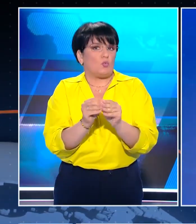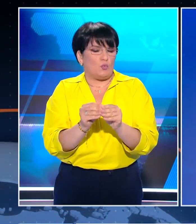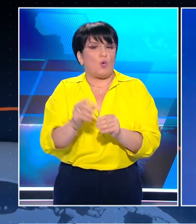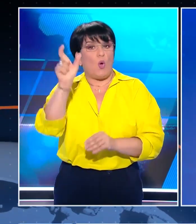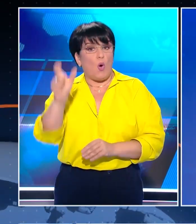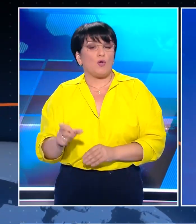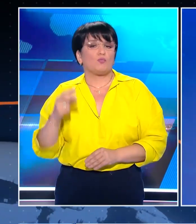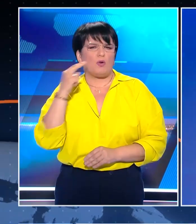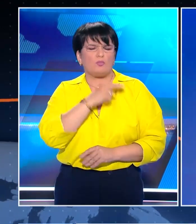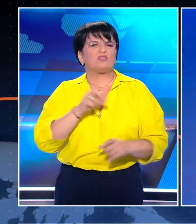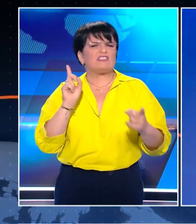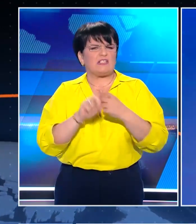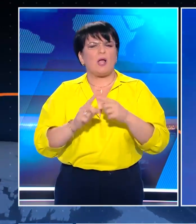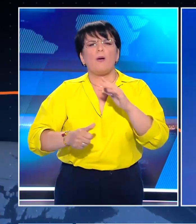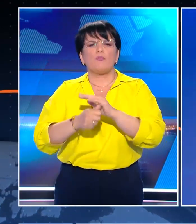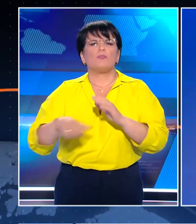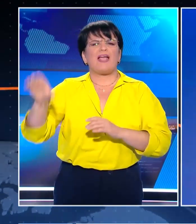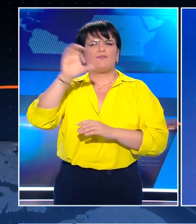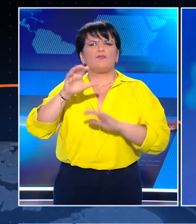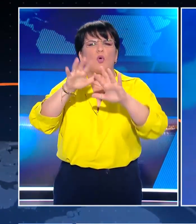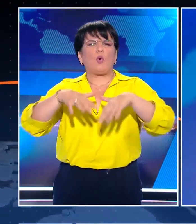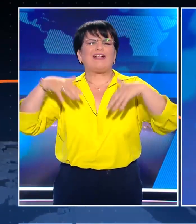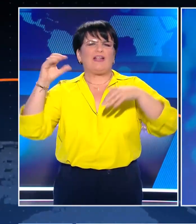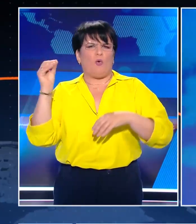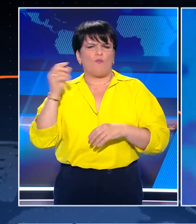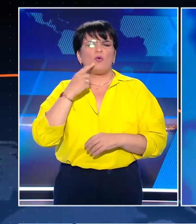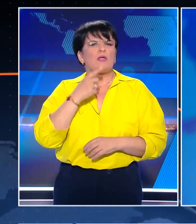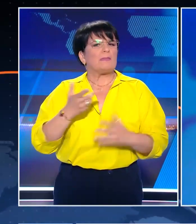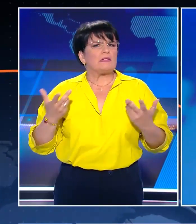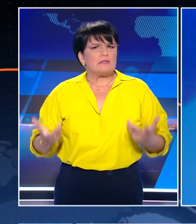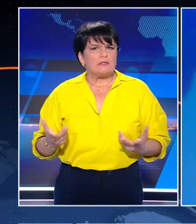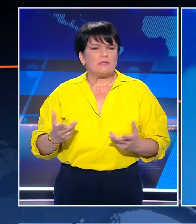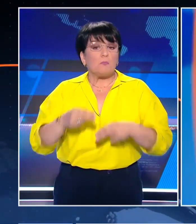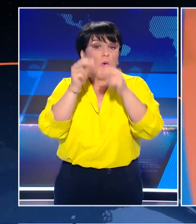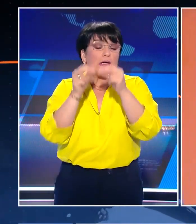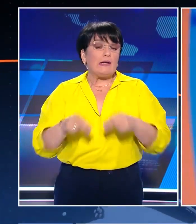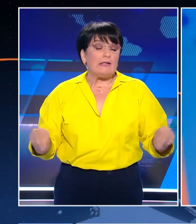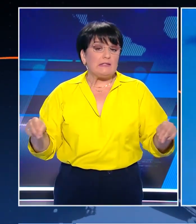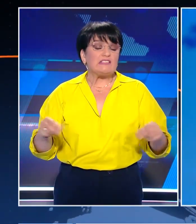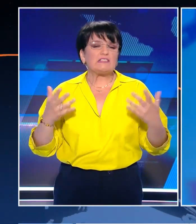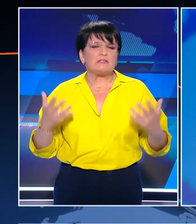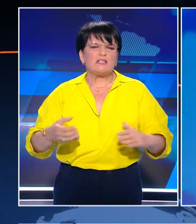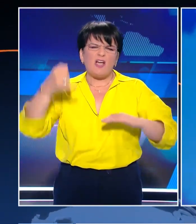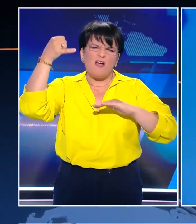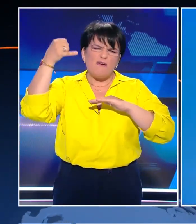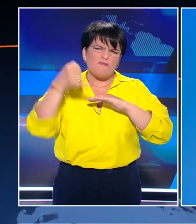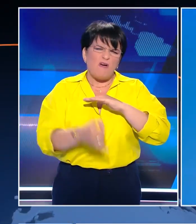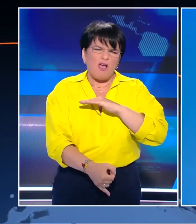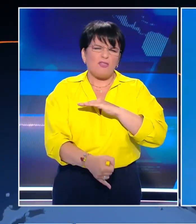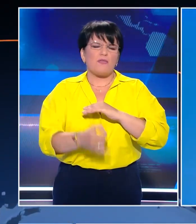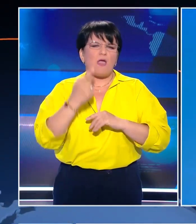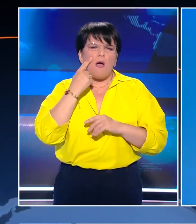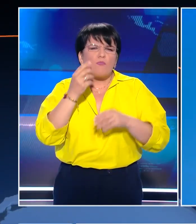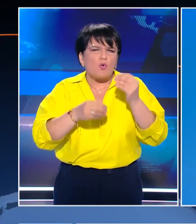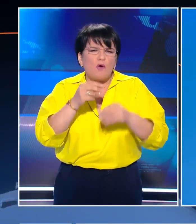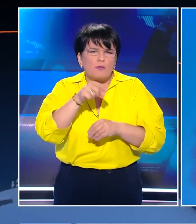Πρωθυπουργός σε συνάντηση που είχε με την Πρόεδρο του Ευρωπαϊκού Κοινοβουλίου τόνισε πως μόνη η αναλλακτική είναι να σπάσουμε τον κύκλο και να βρούμε τη